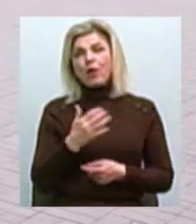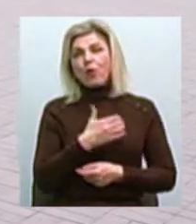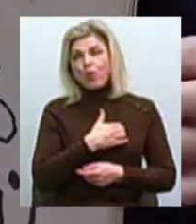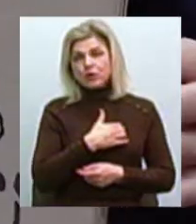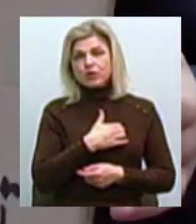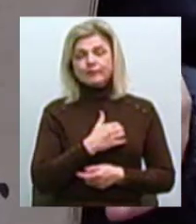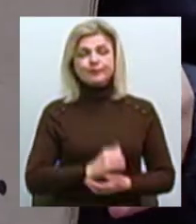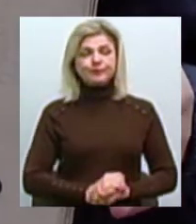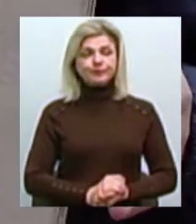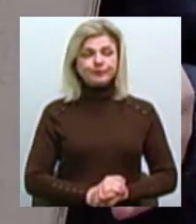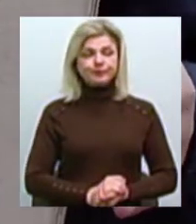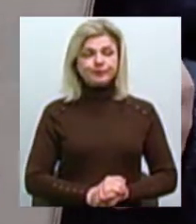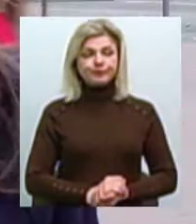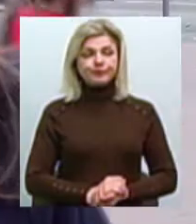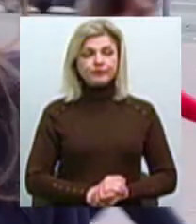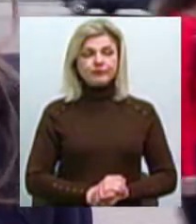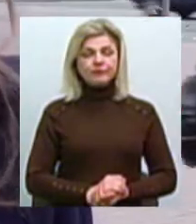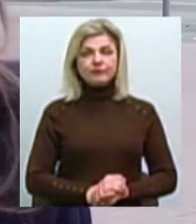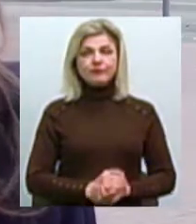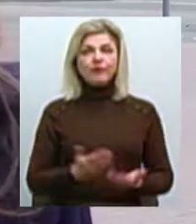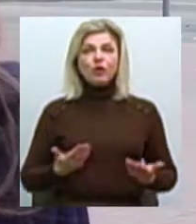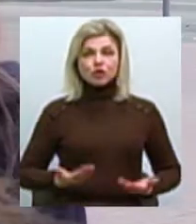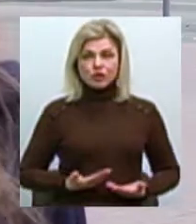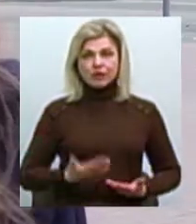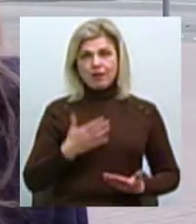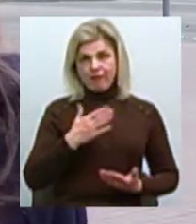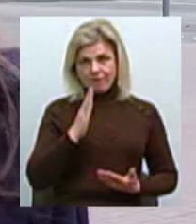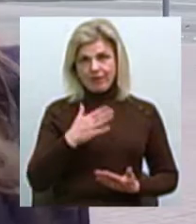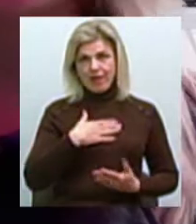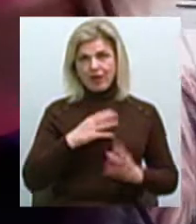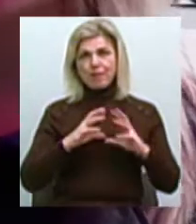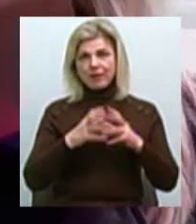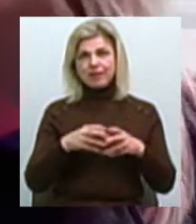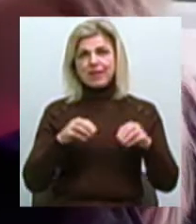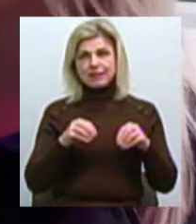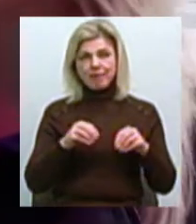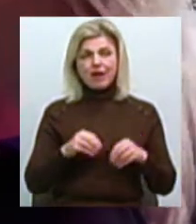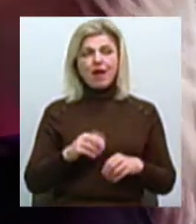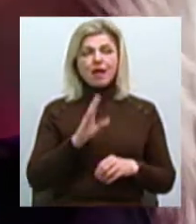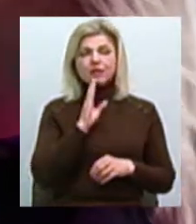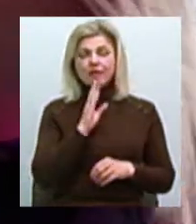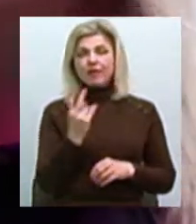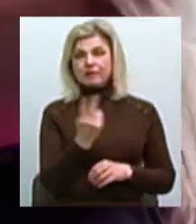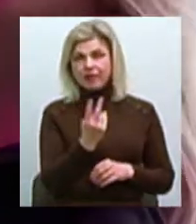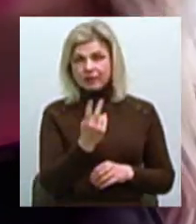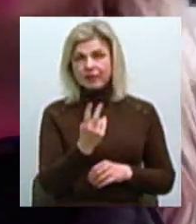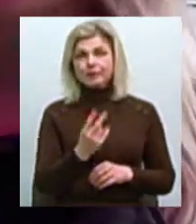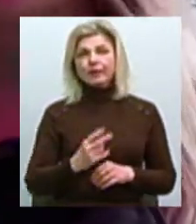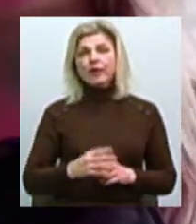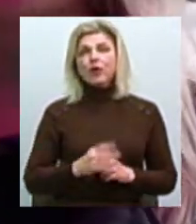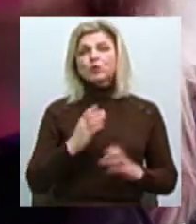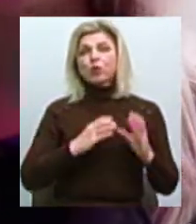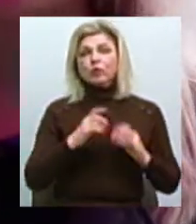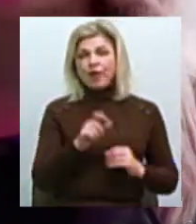гармонійно жити на нашій планеті Земля Катерина Моїсеєнко та Олена Березевчук –